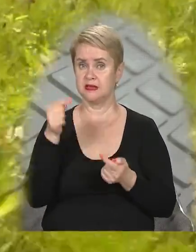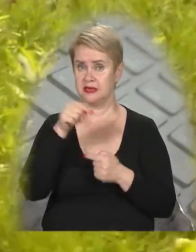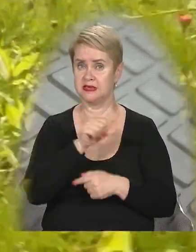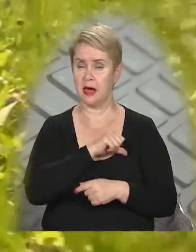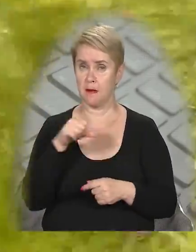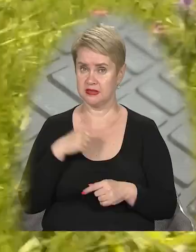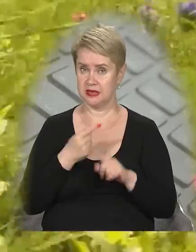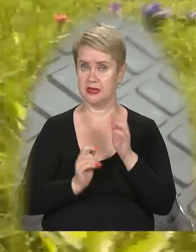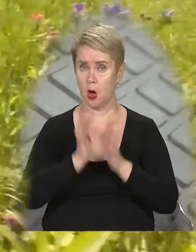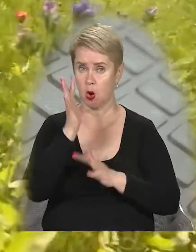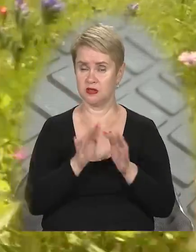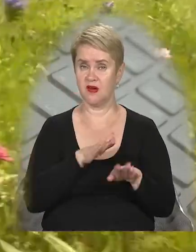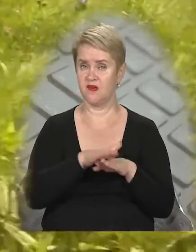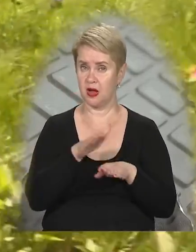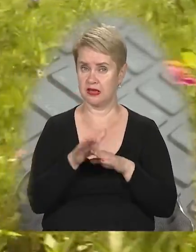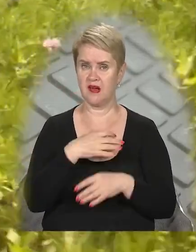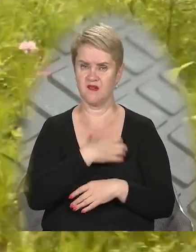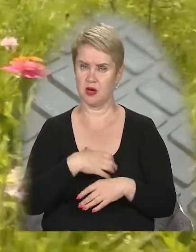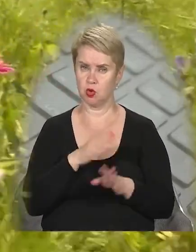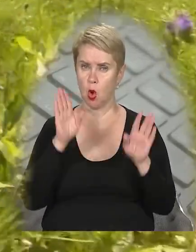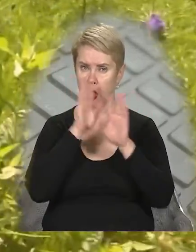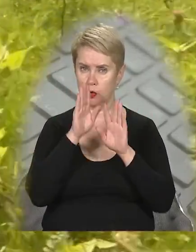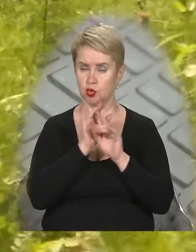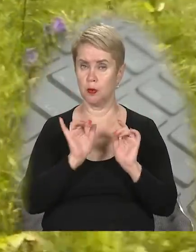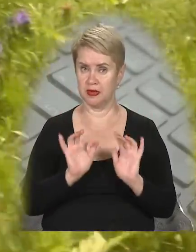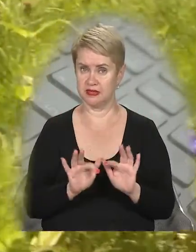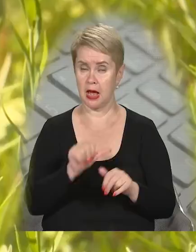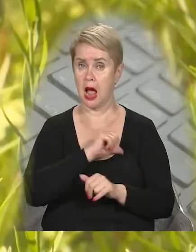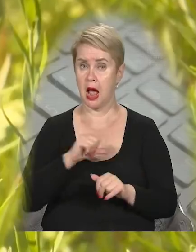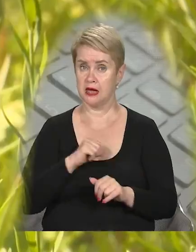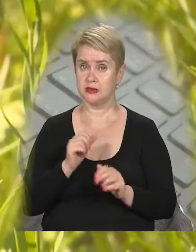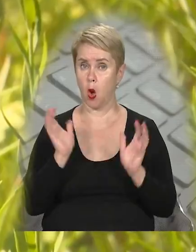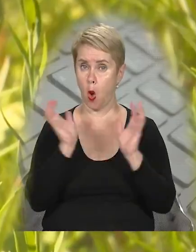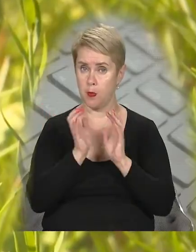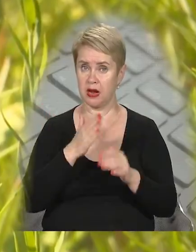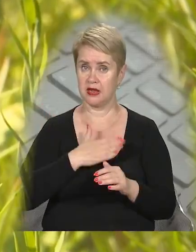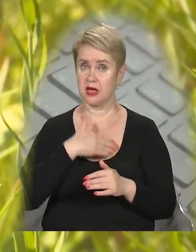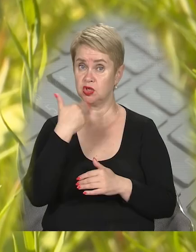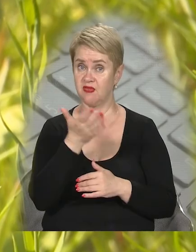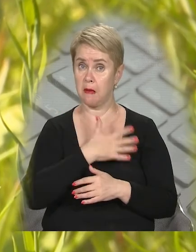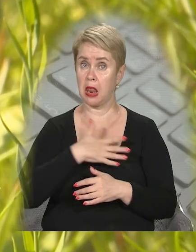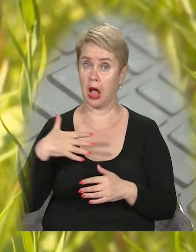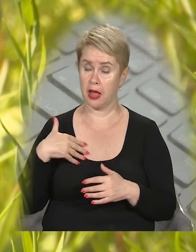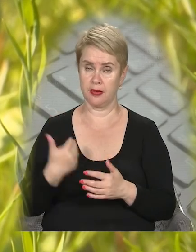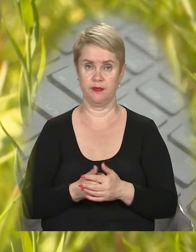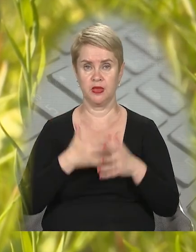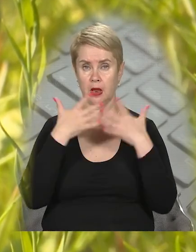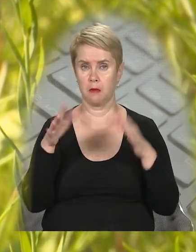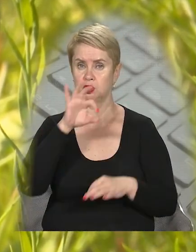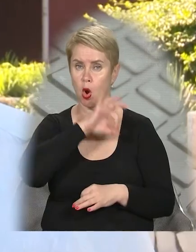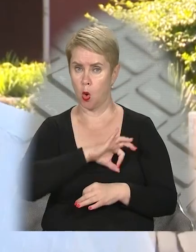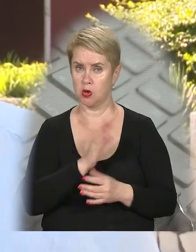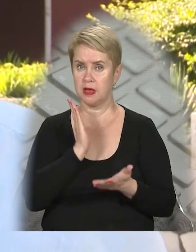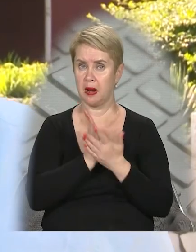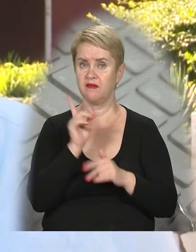самостійності, ці рослини виконують і надважливу екологічну місію. А саме оберігають наші з вами легені. Найбільша користь